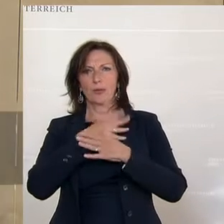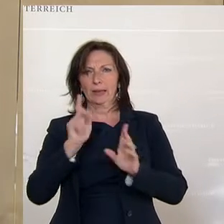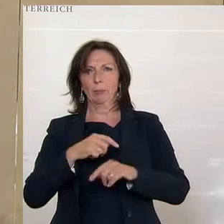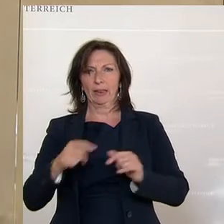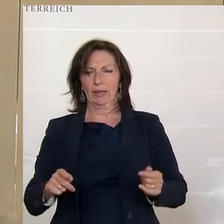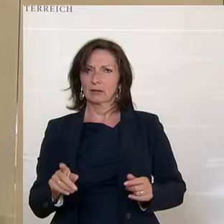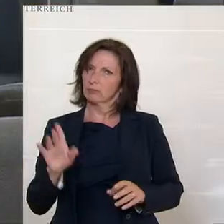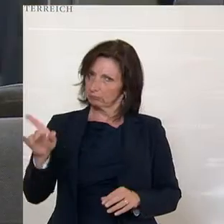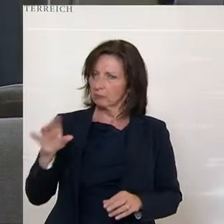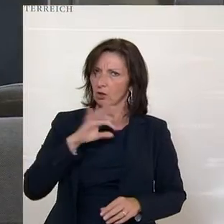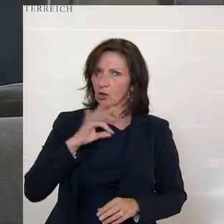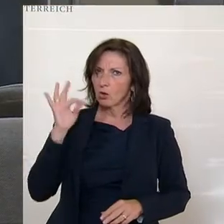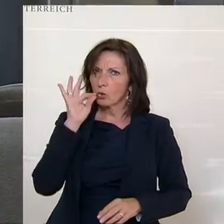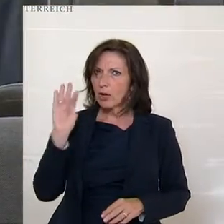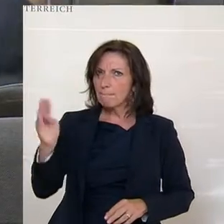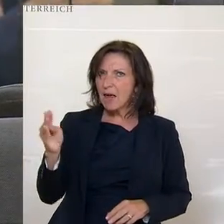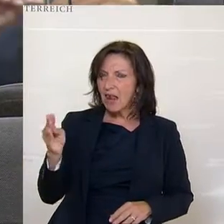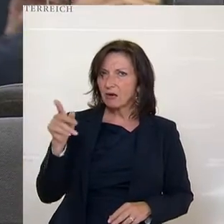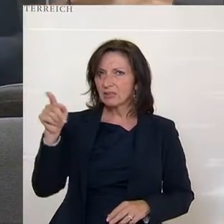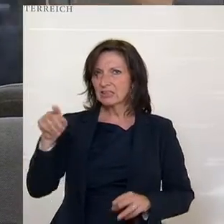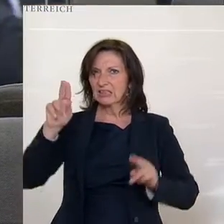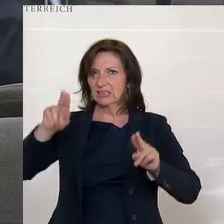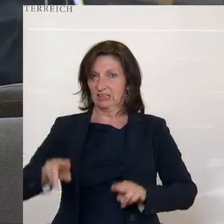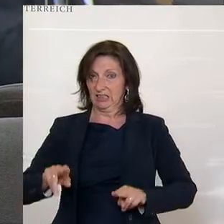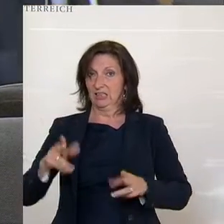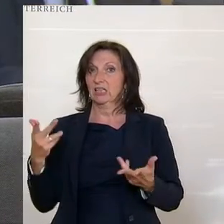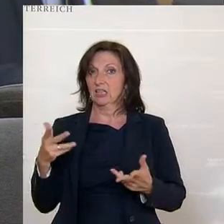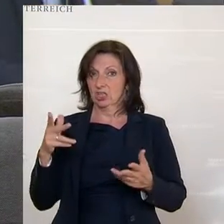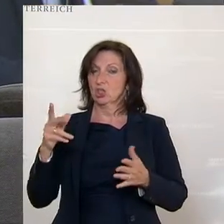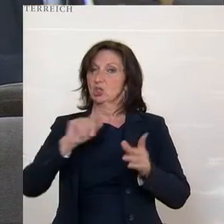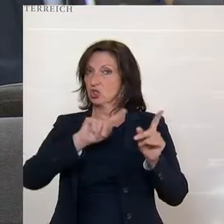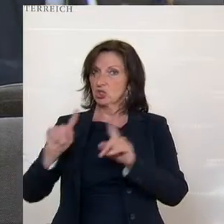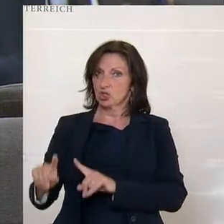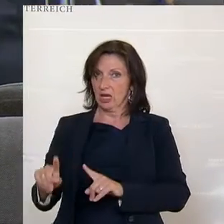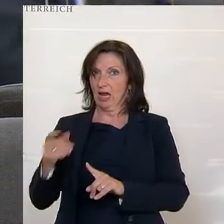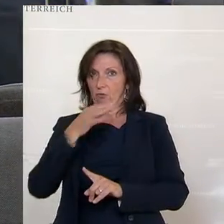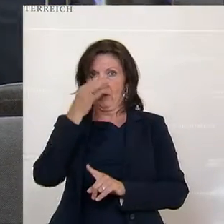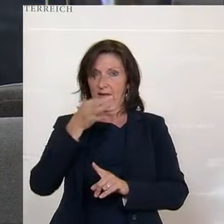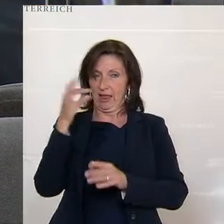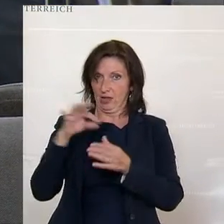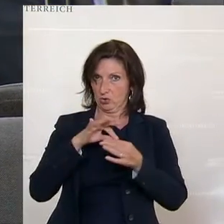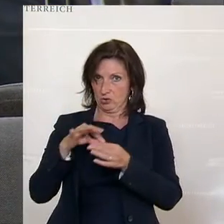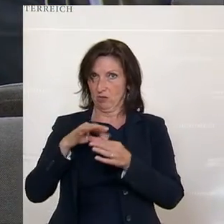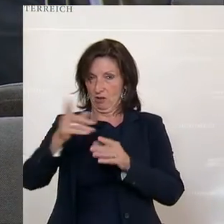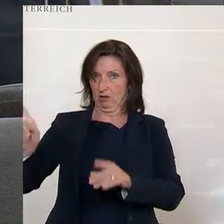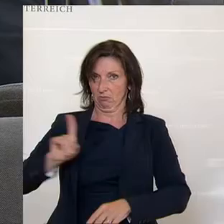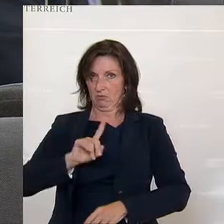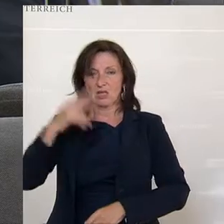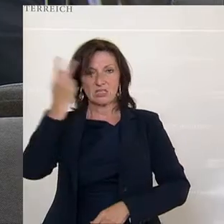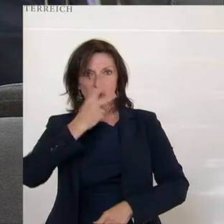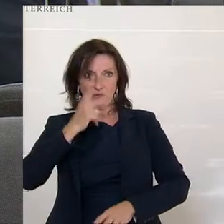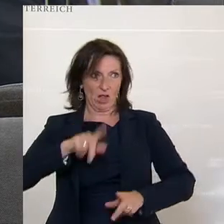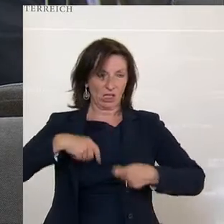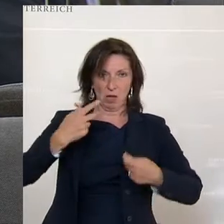Die Kollegin Belakowitsch hat erst eine tatsächliche Berichtigung zu meiner Rede gehalten, ist dann eben herausgegangen und hat eben gesagt, natürlich gibt es